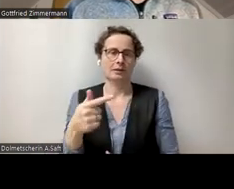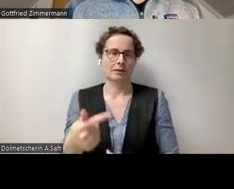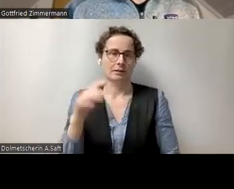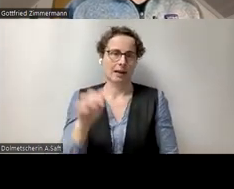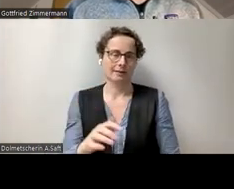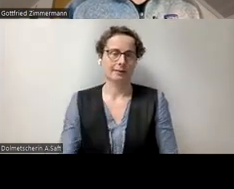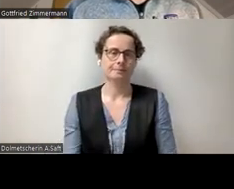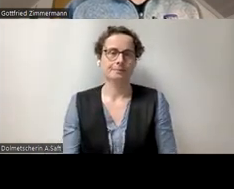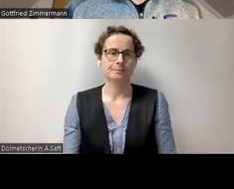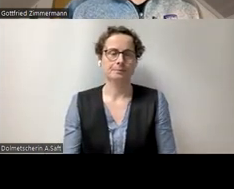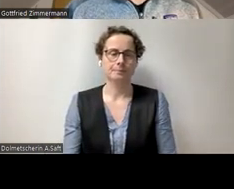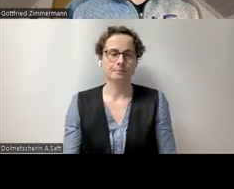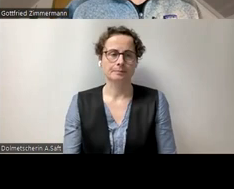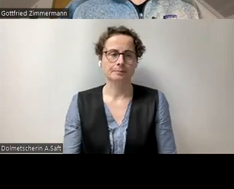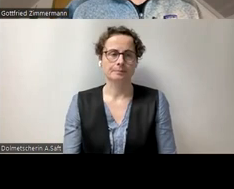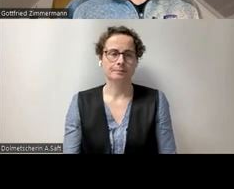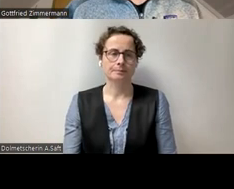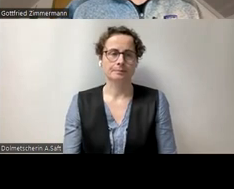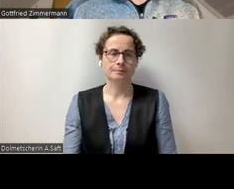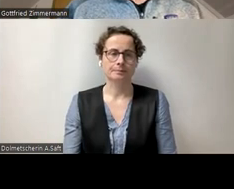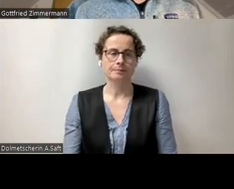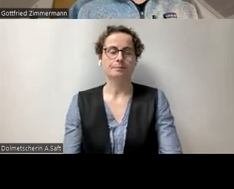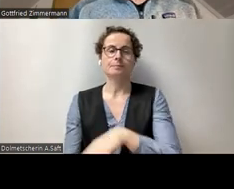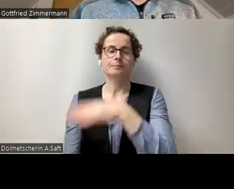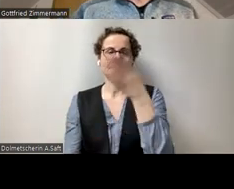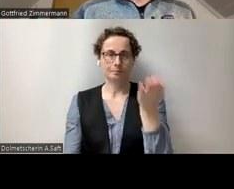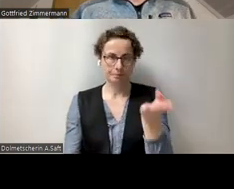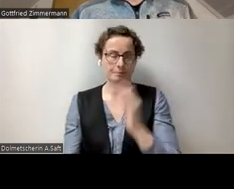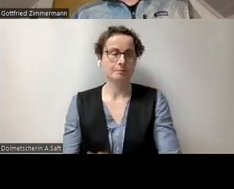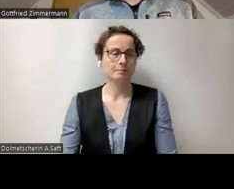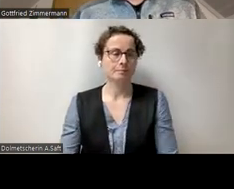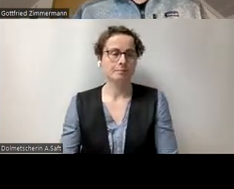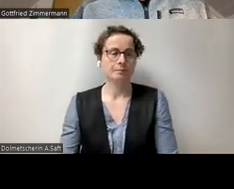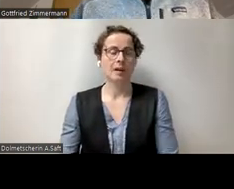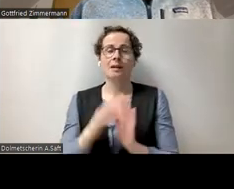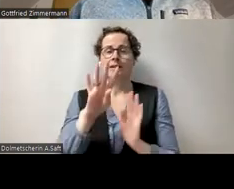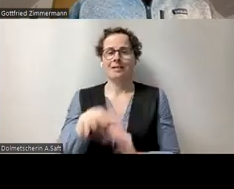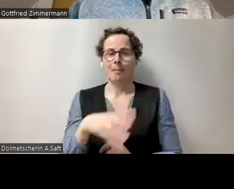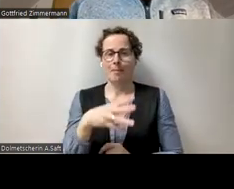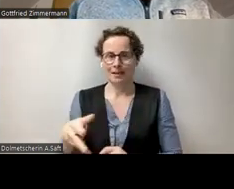Ja, und ich habe Ihnen auch versprochen, dass ich noch eins mache, nämlich Tabellen zeige.